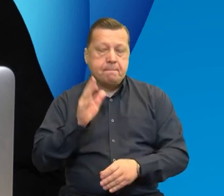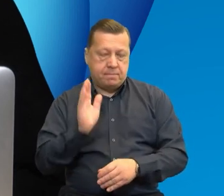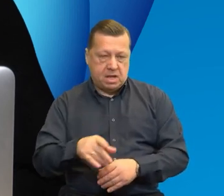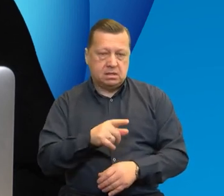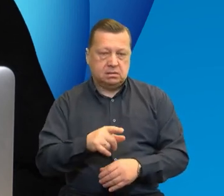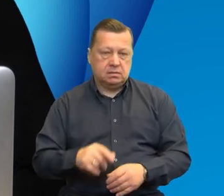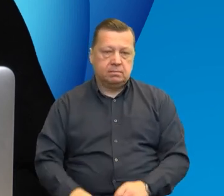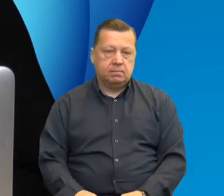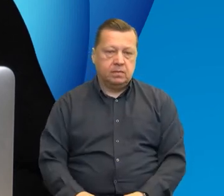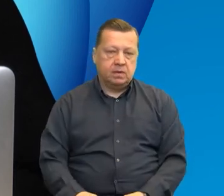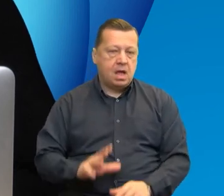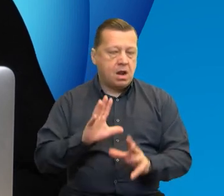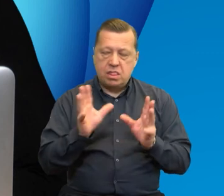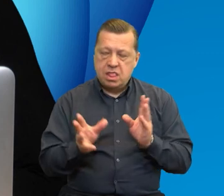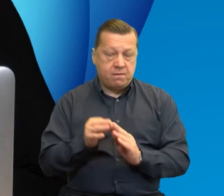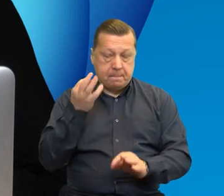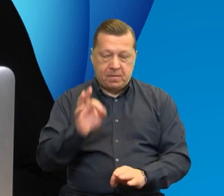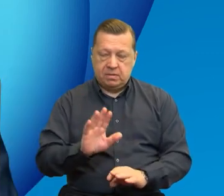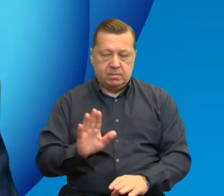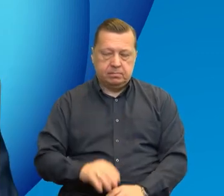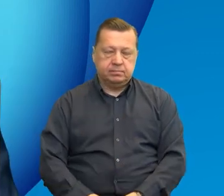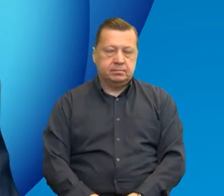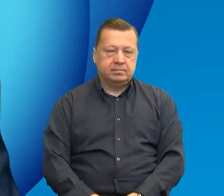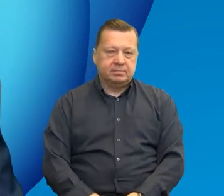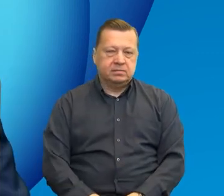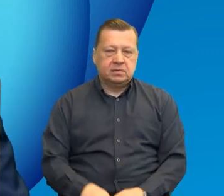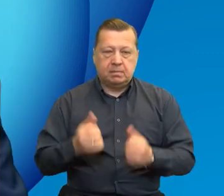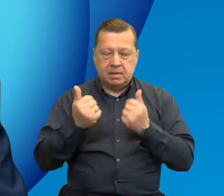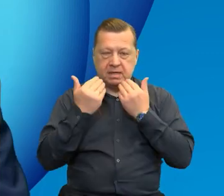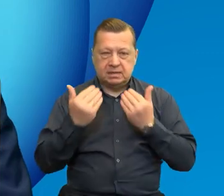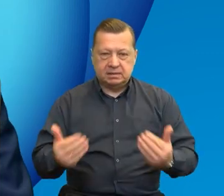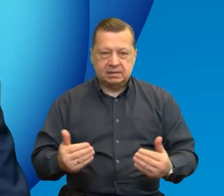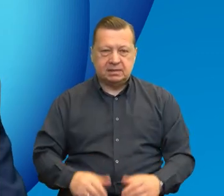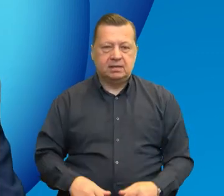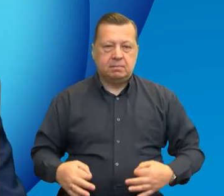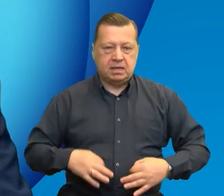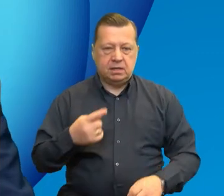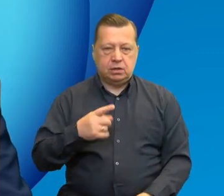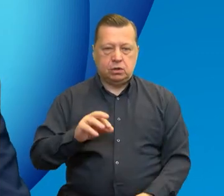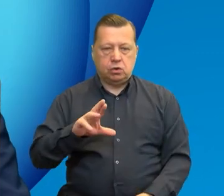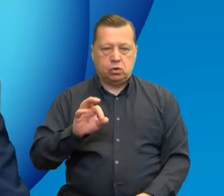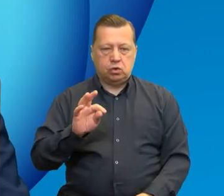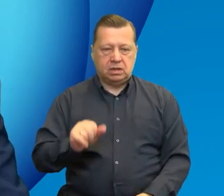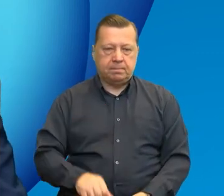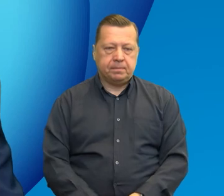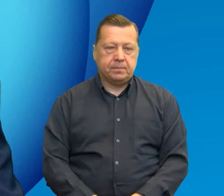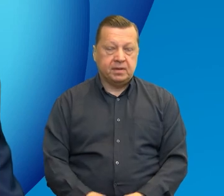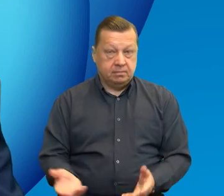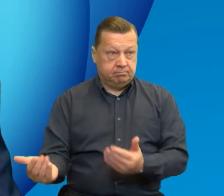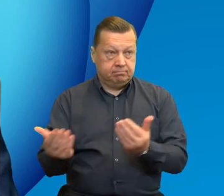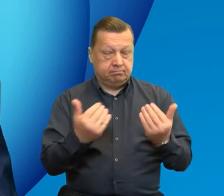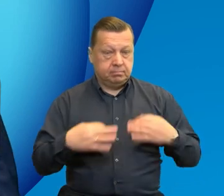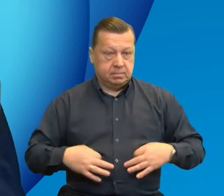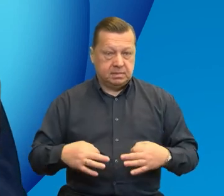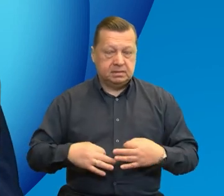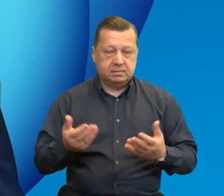aczkolwiek nie we wszystkich. Dziękuję. Bardzo dziękuję Pani Doroto, więc zachęcam